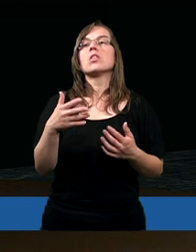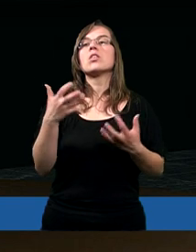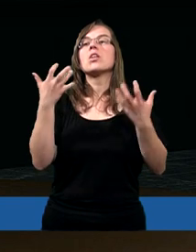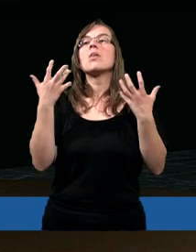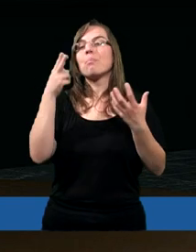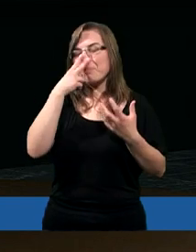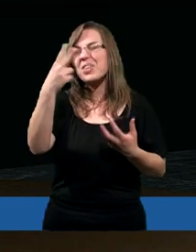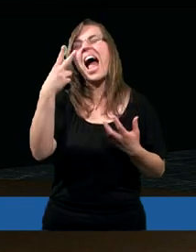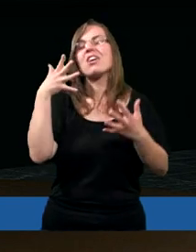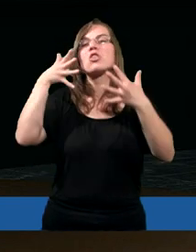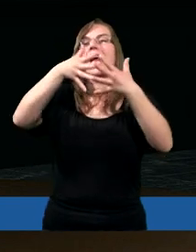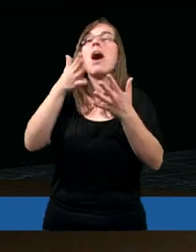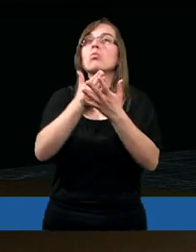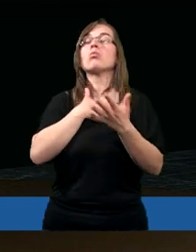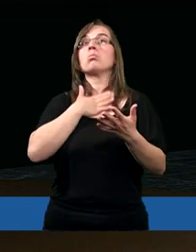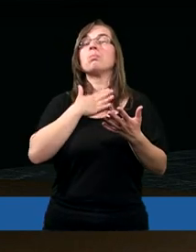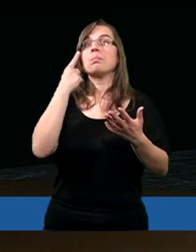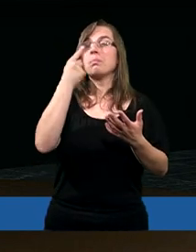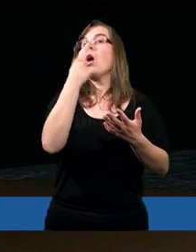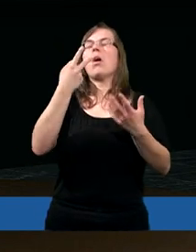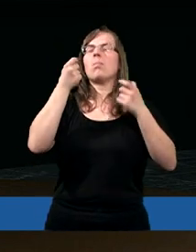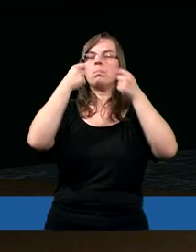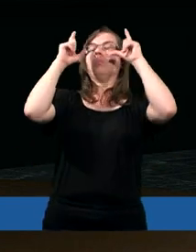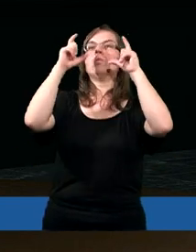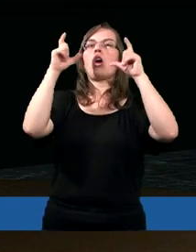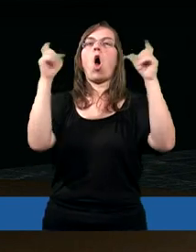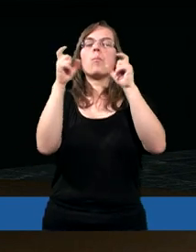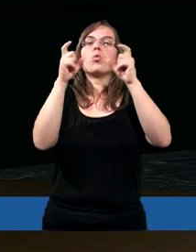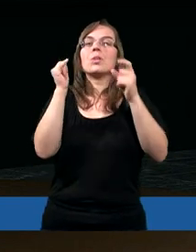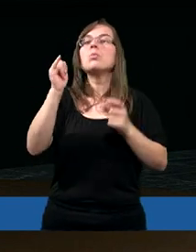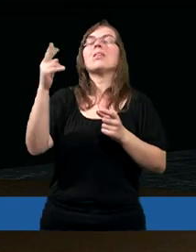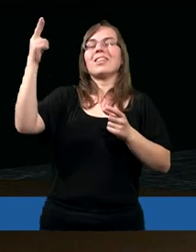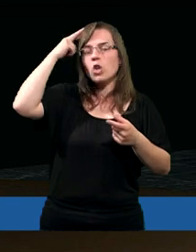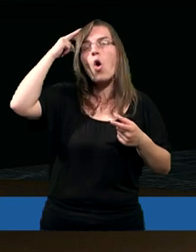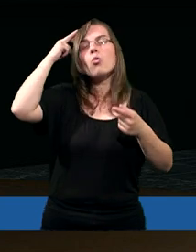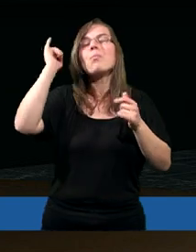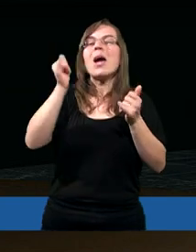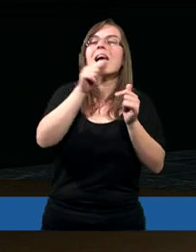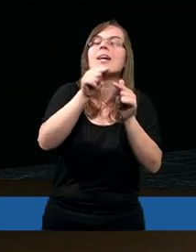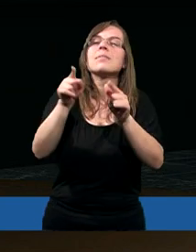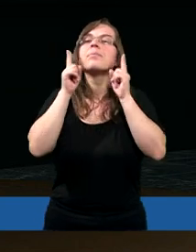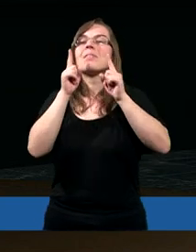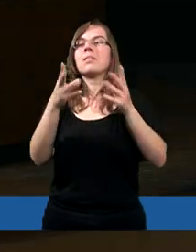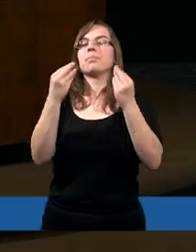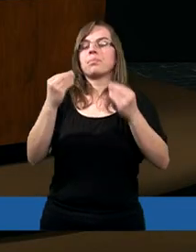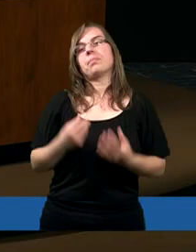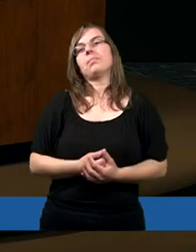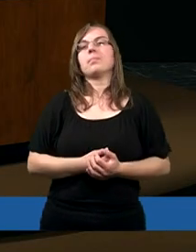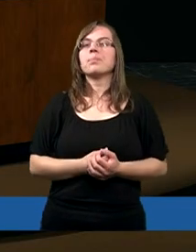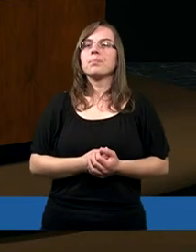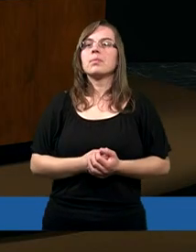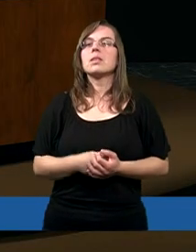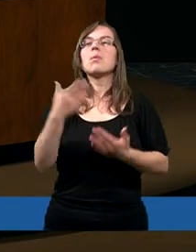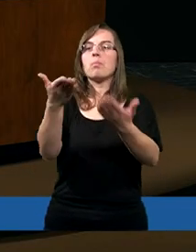jakby przejrzał na oczy. I po zesłaniu do świętego. Tak, przecież o tym wszystkim prorocy pisali. Tak, dziękuję za te myśli.